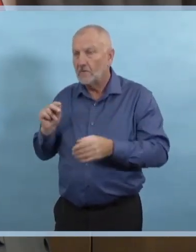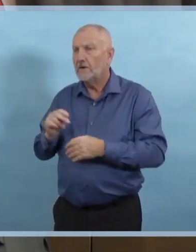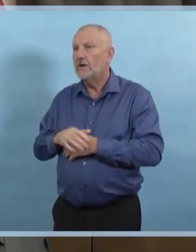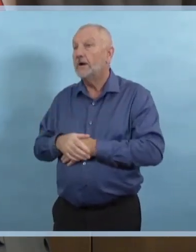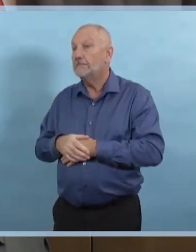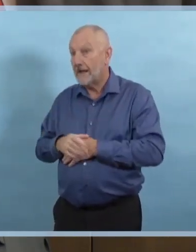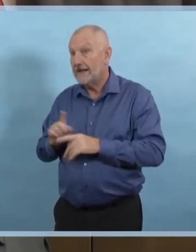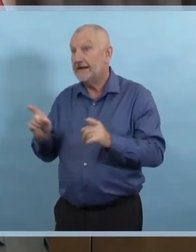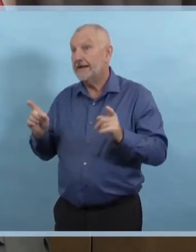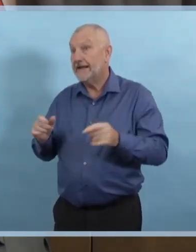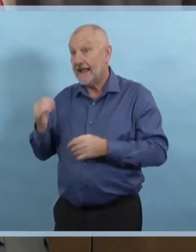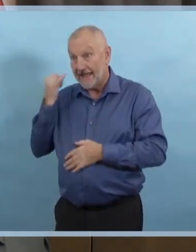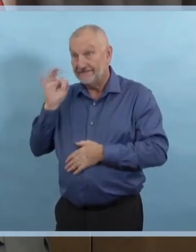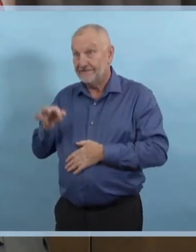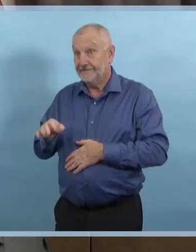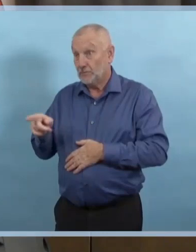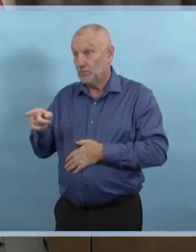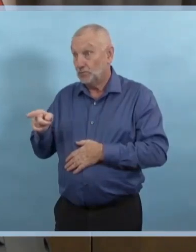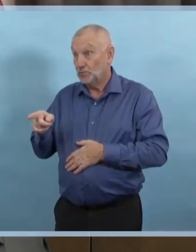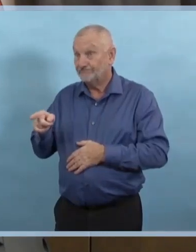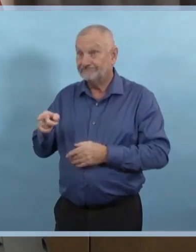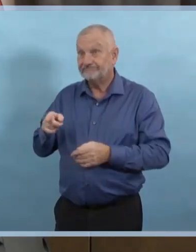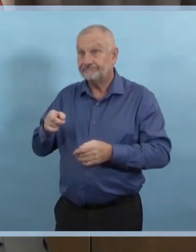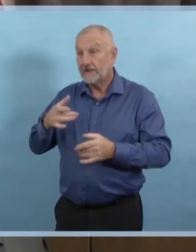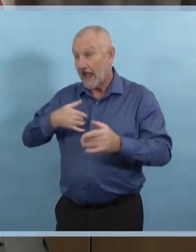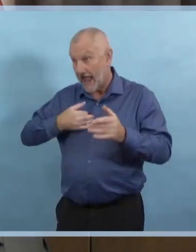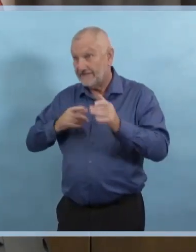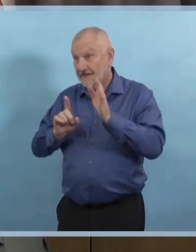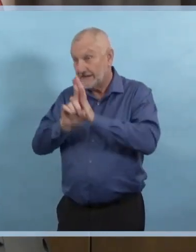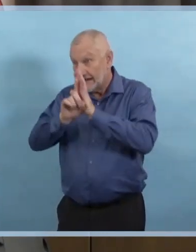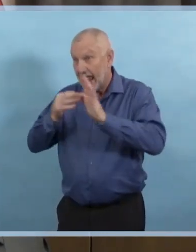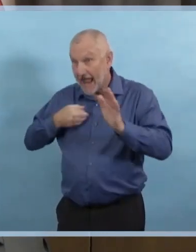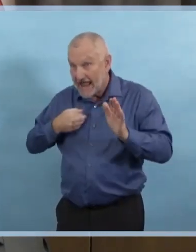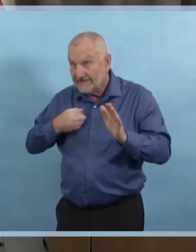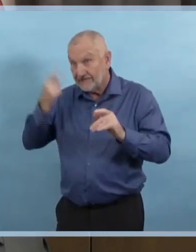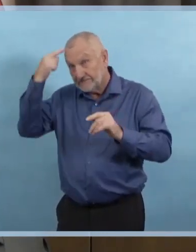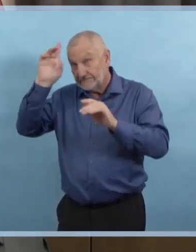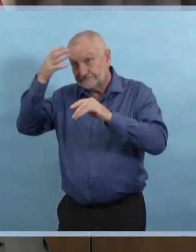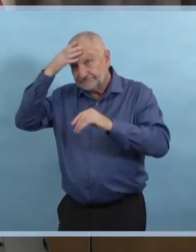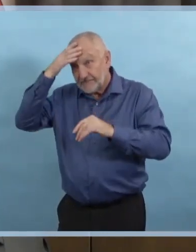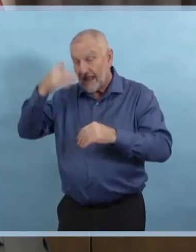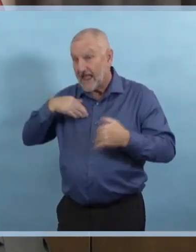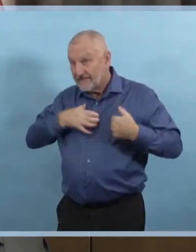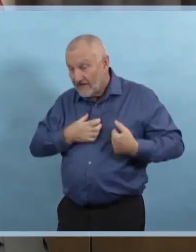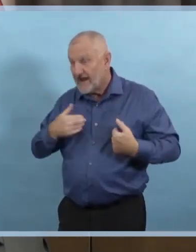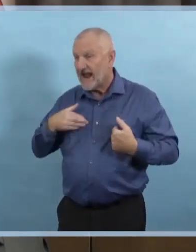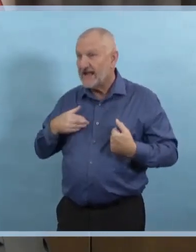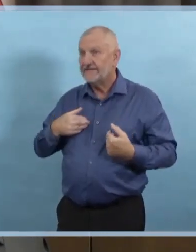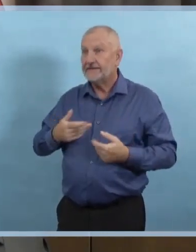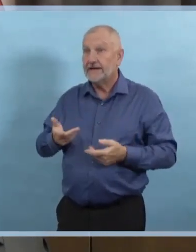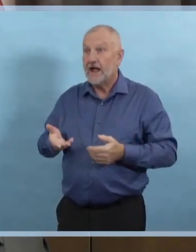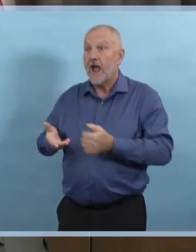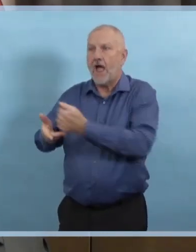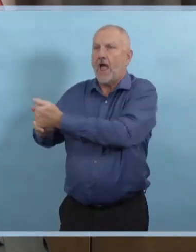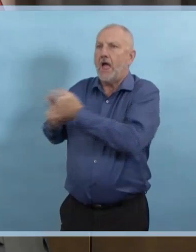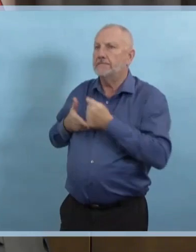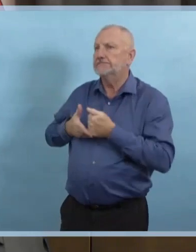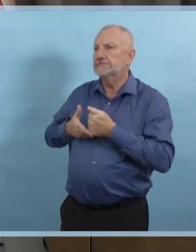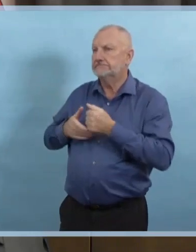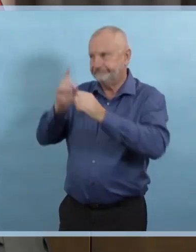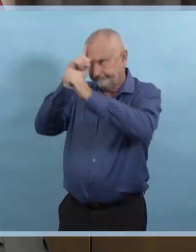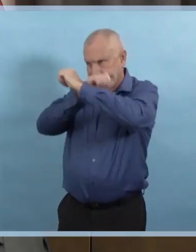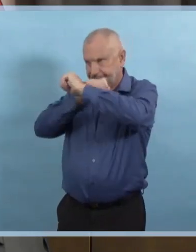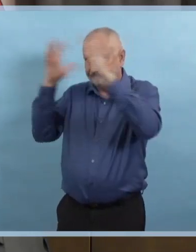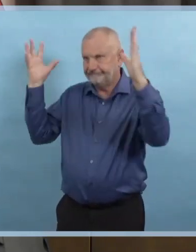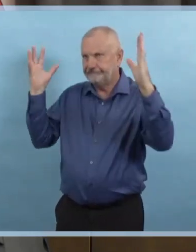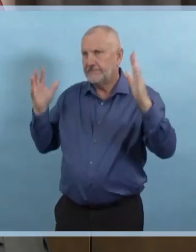nous permettra de vous fournir les soins appropriés, tout en faisant en sorte que notre équipe de soins de santé est bien